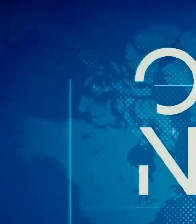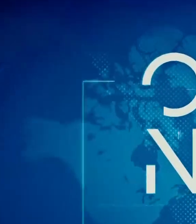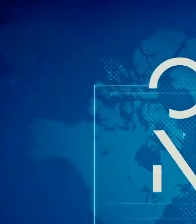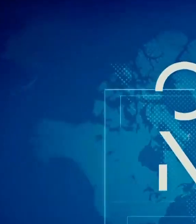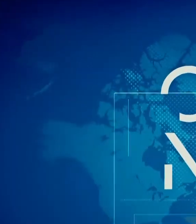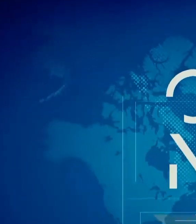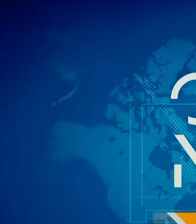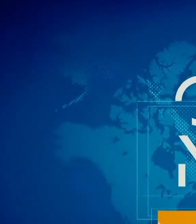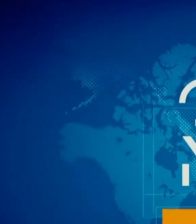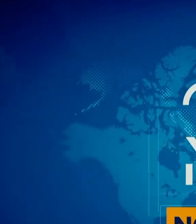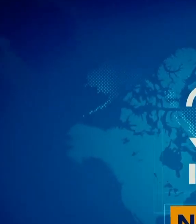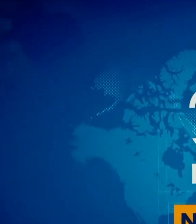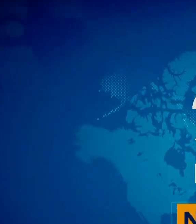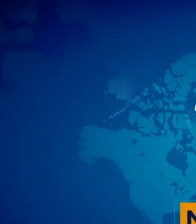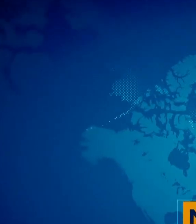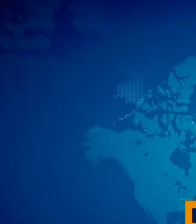Υπότιτλοι AUTHORWAVE